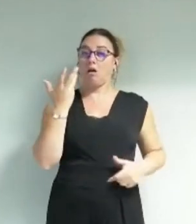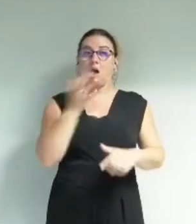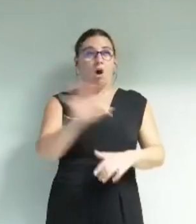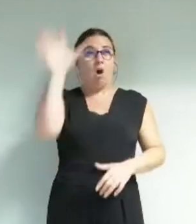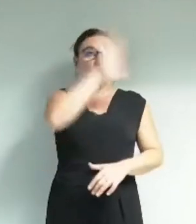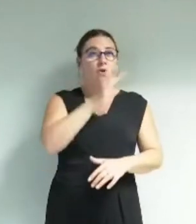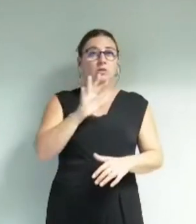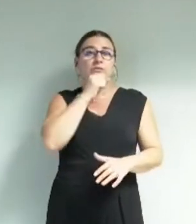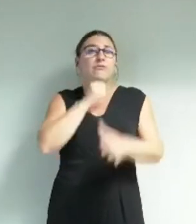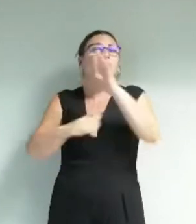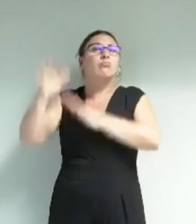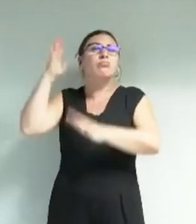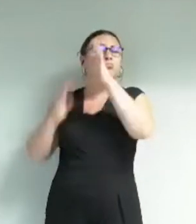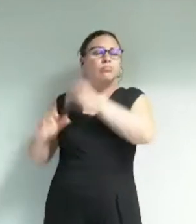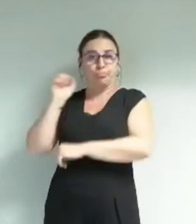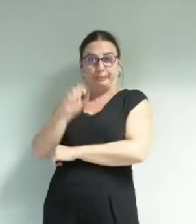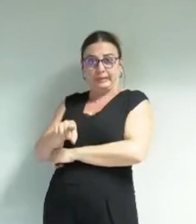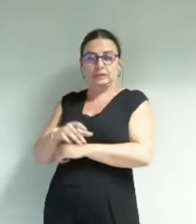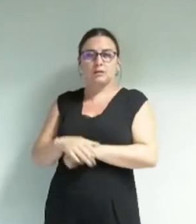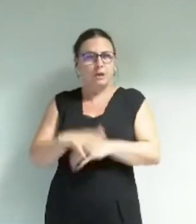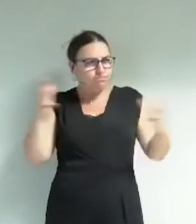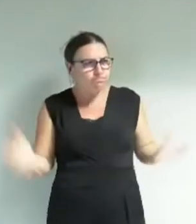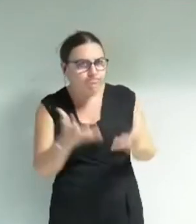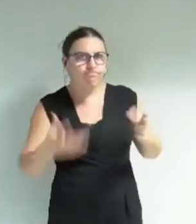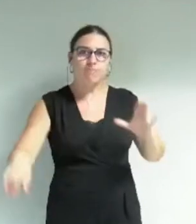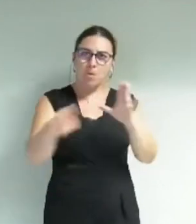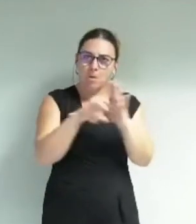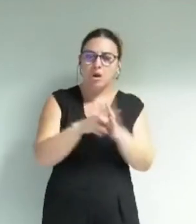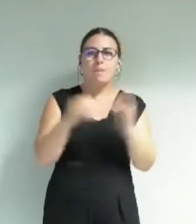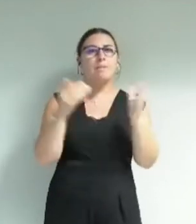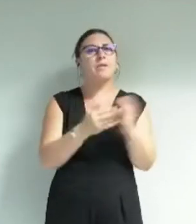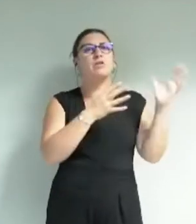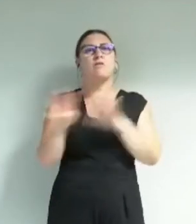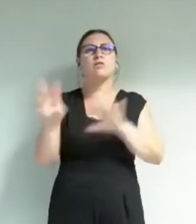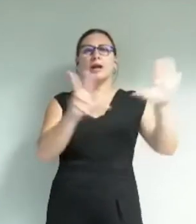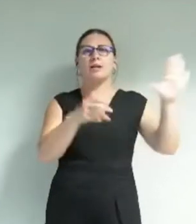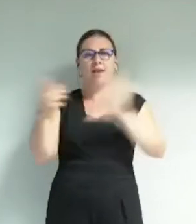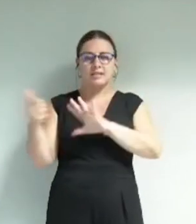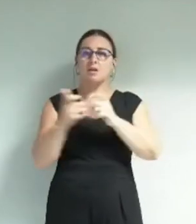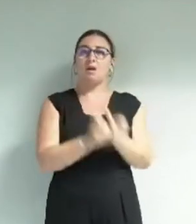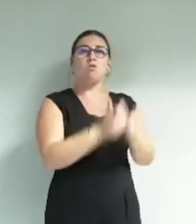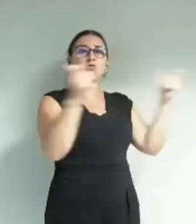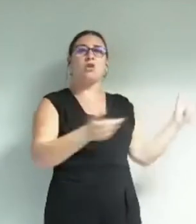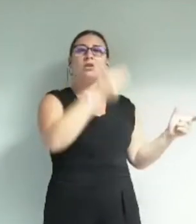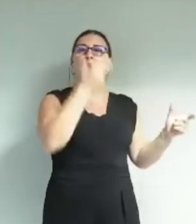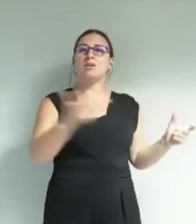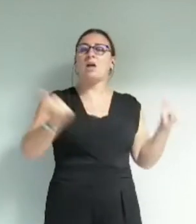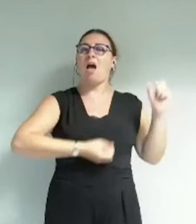France. Elle a soutenu l'implantation à Grenoble en 1986 du Centre National d'Art